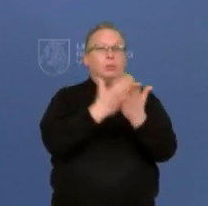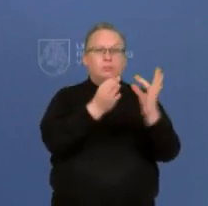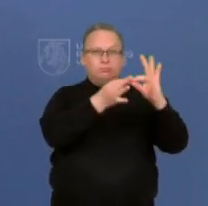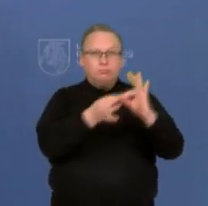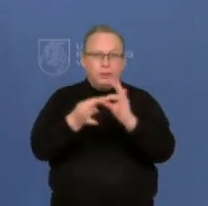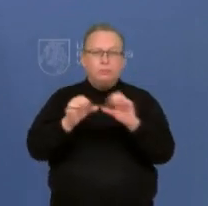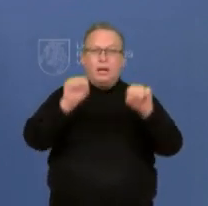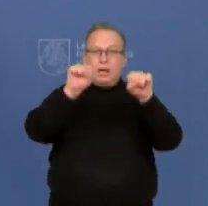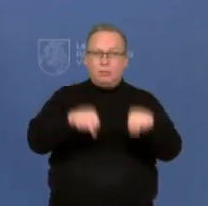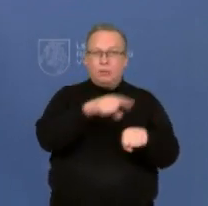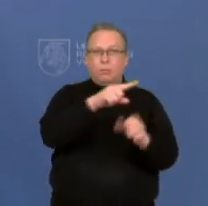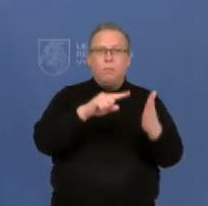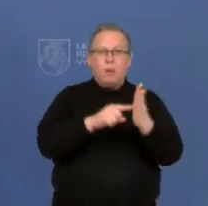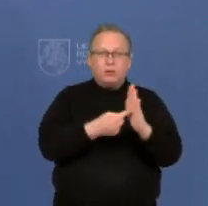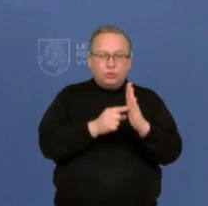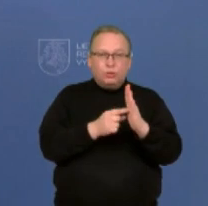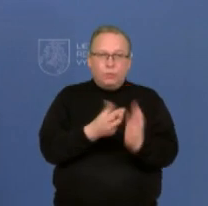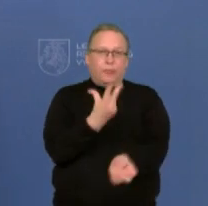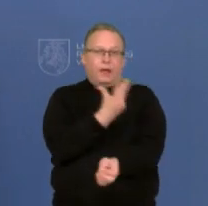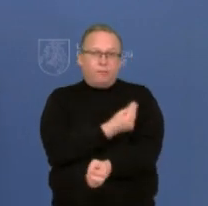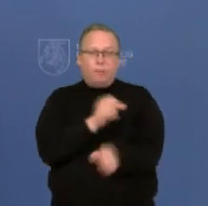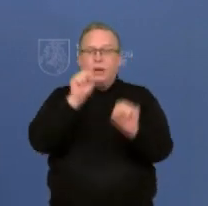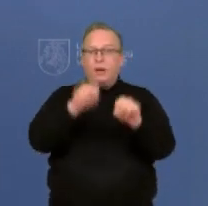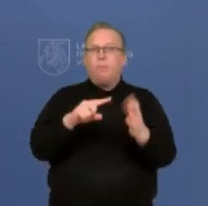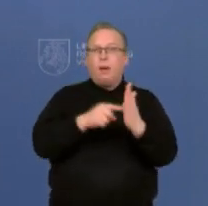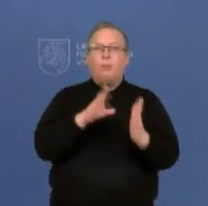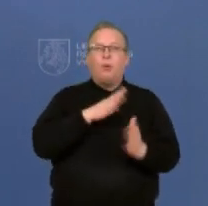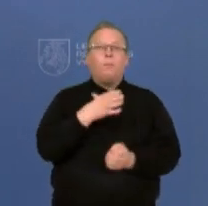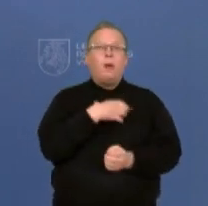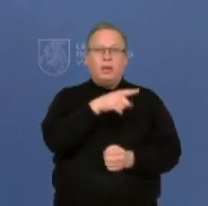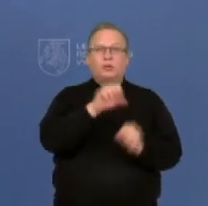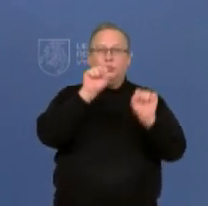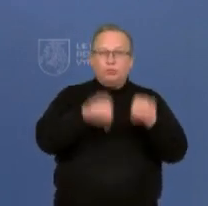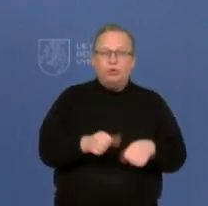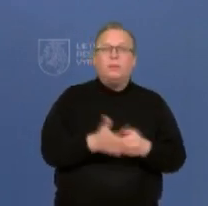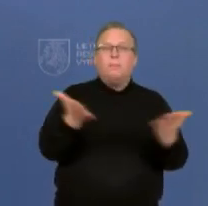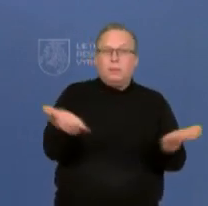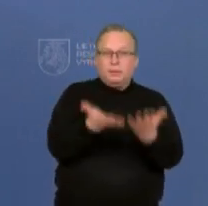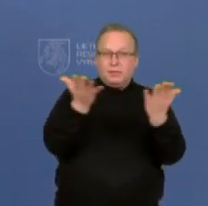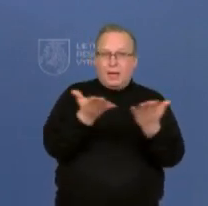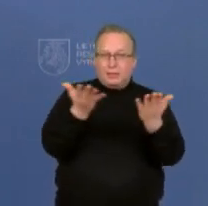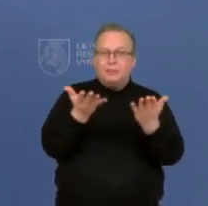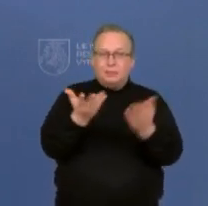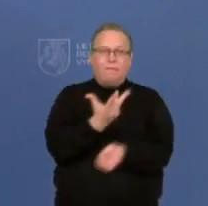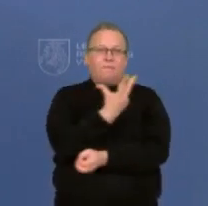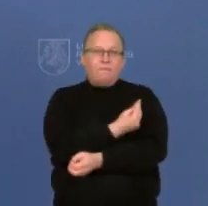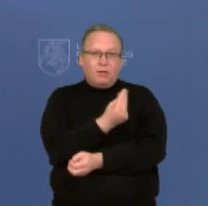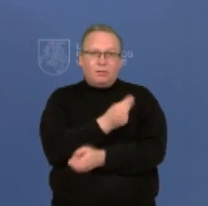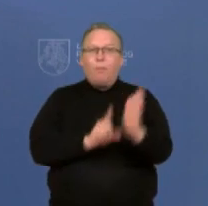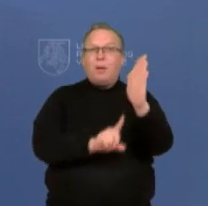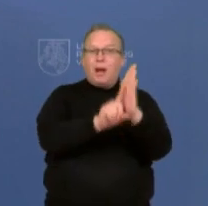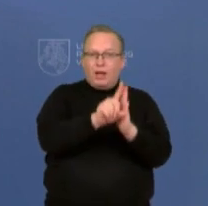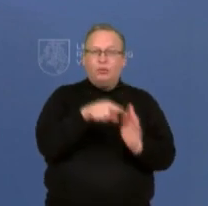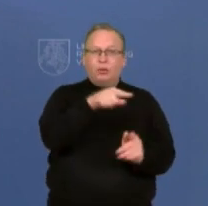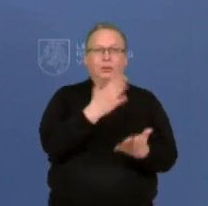galimybių pasų ir vakcinacija. Tikriausiai galimybių pasas buvo pagrindinis įrankis paskatinės vakcinaciją pačioje pradžioje. Tai ar nemanot,